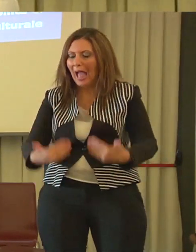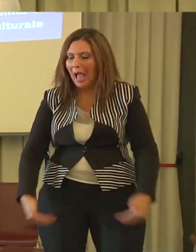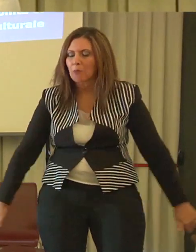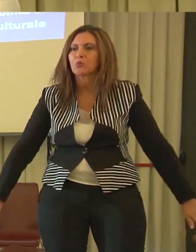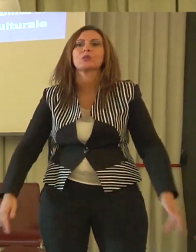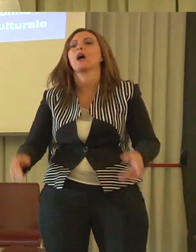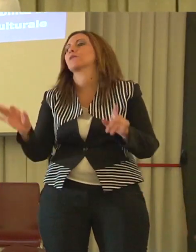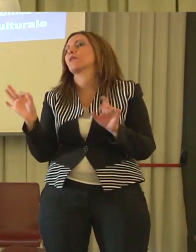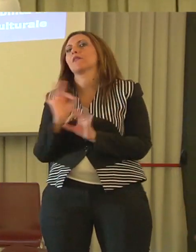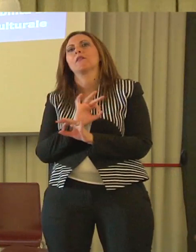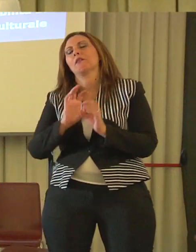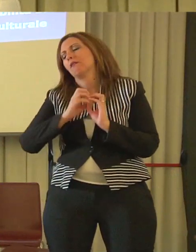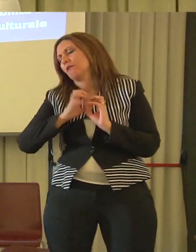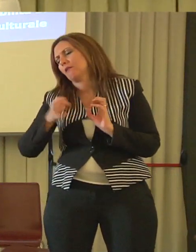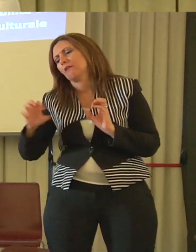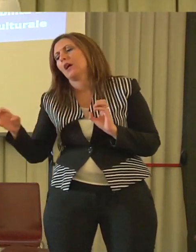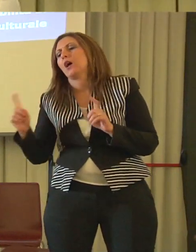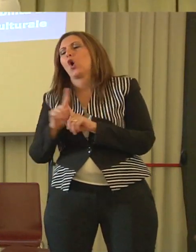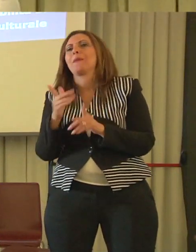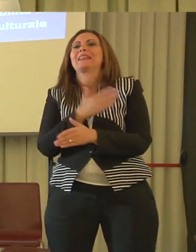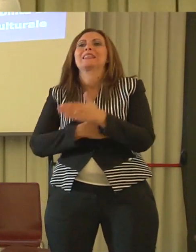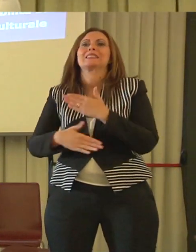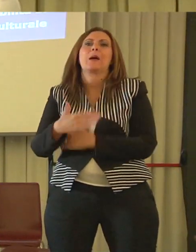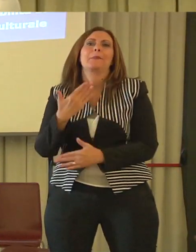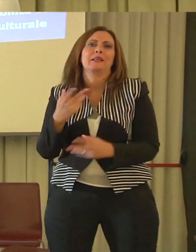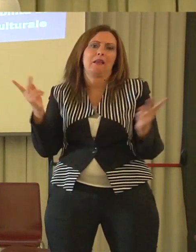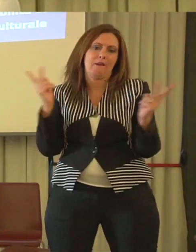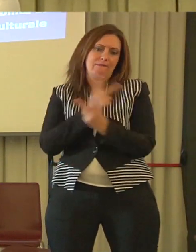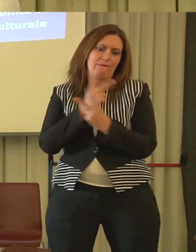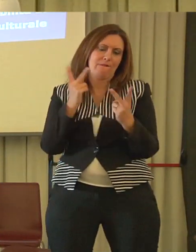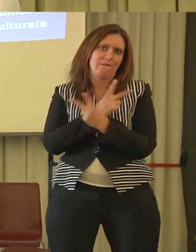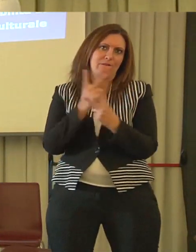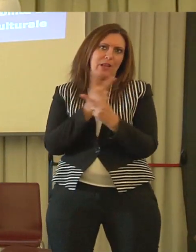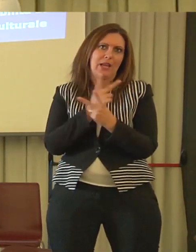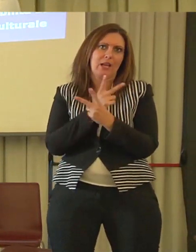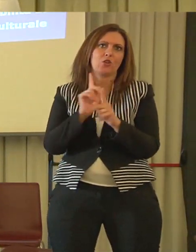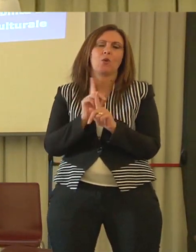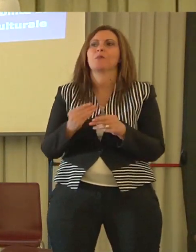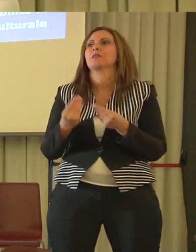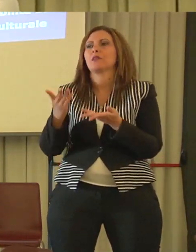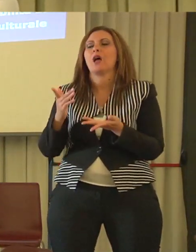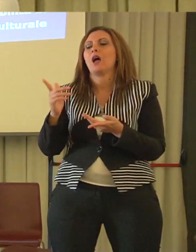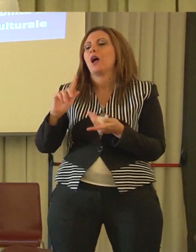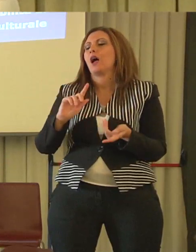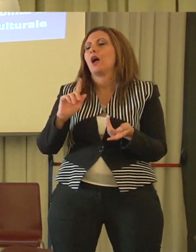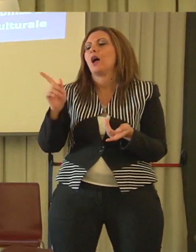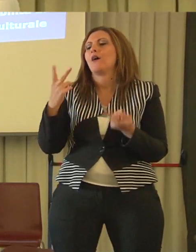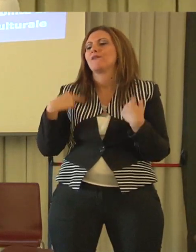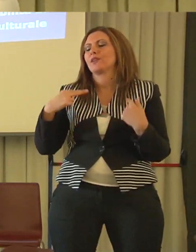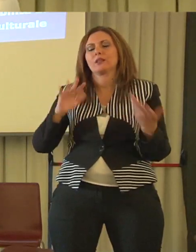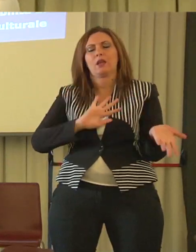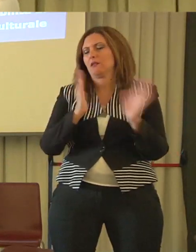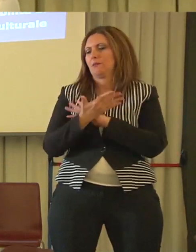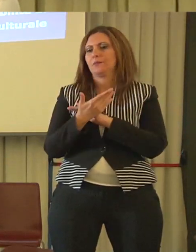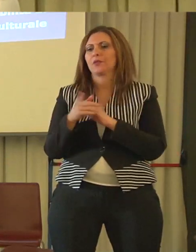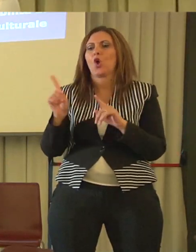quindi parliamo di una disabilità che veramente ha stravolto la vita, non è stato proprio come spezzarci un